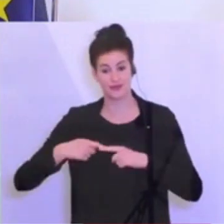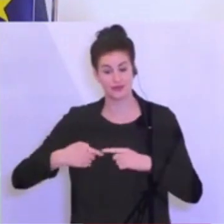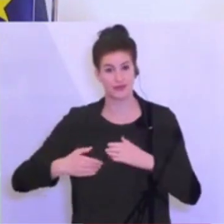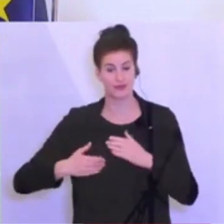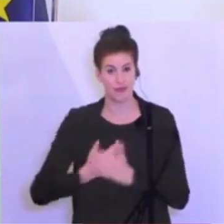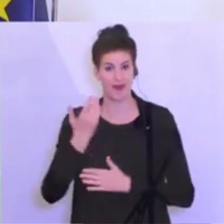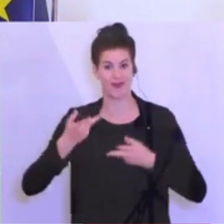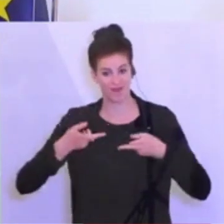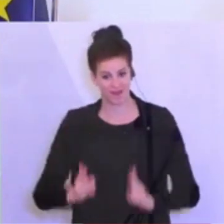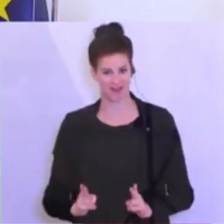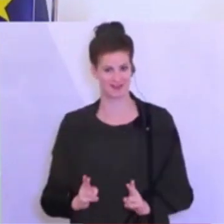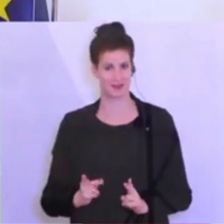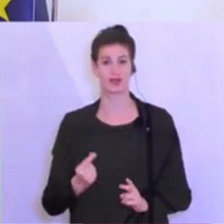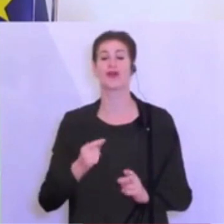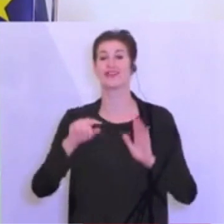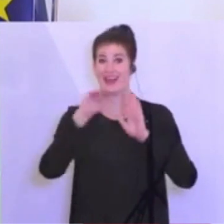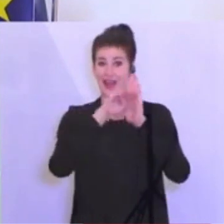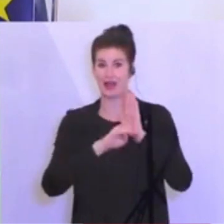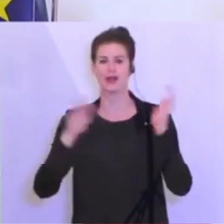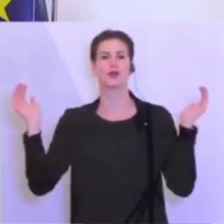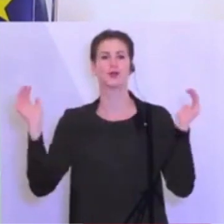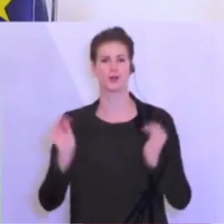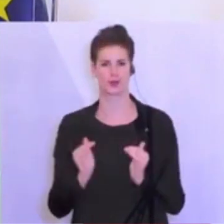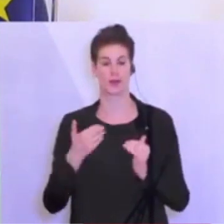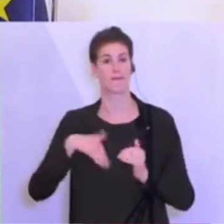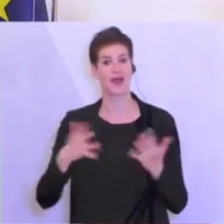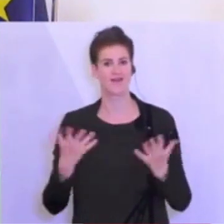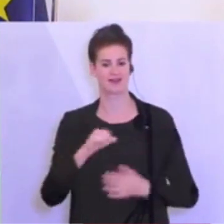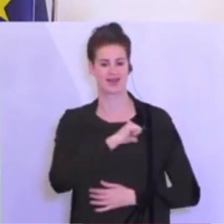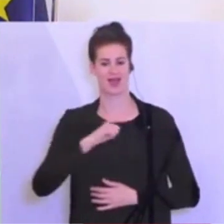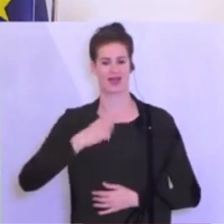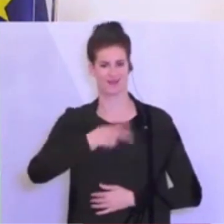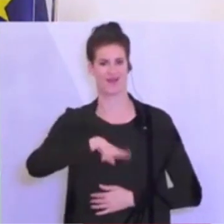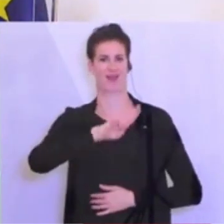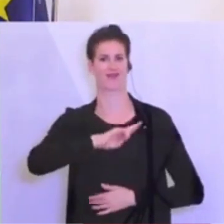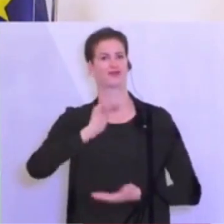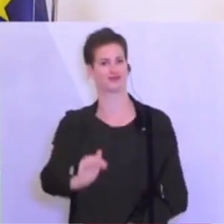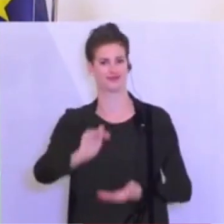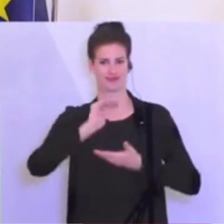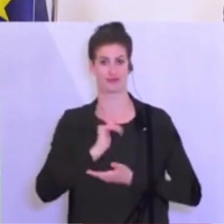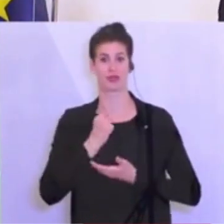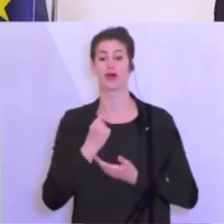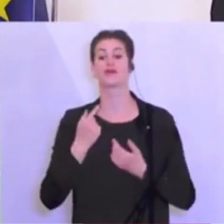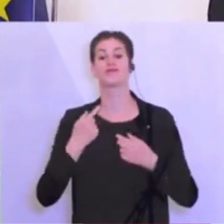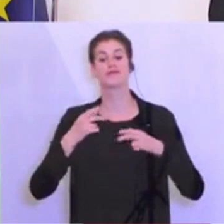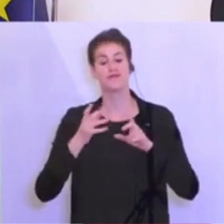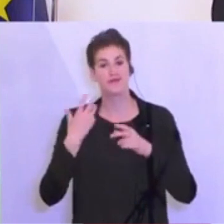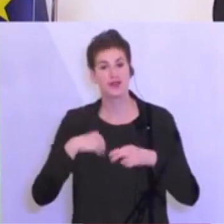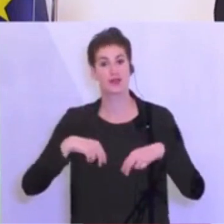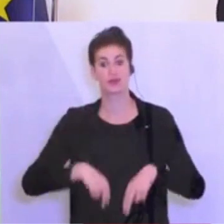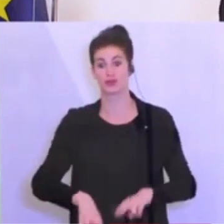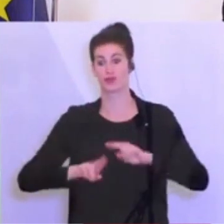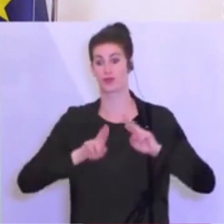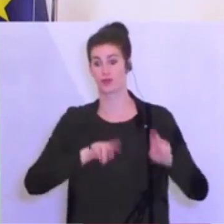Regeln, mehr Eigenverantwortung. Der nächste Schritt in Richtung Normalität kann gesetzt werden und das